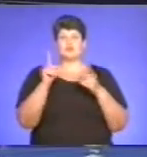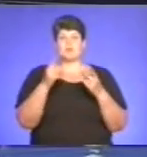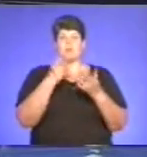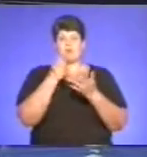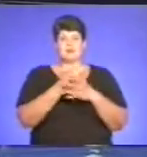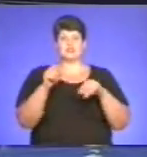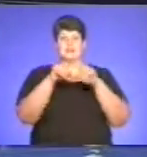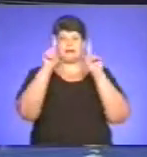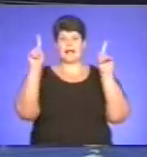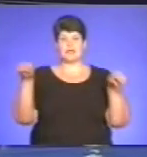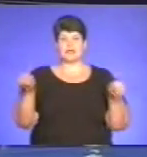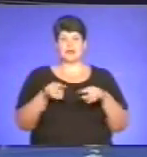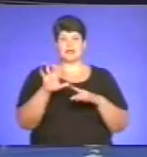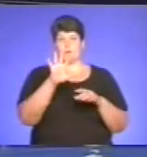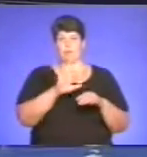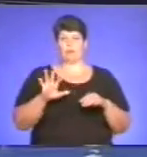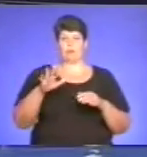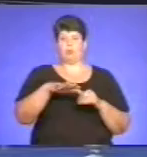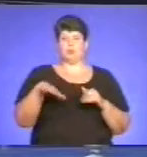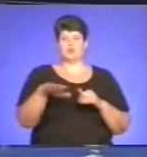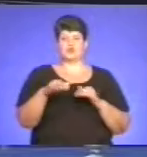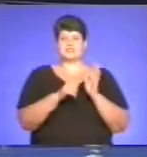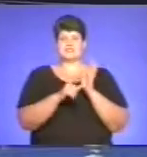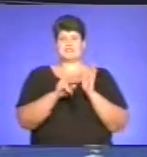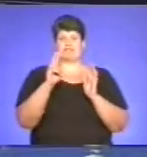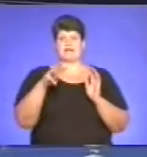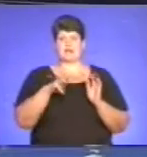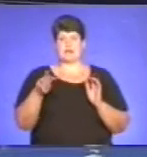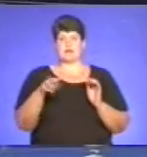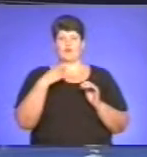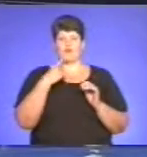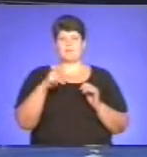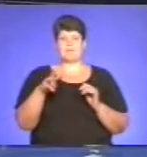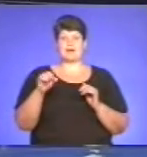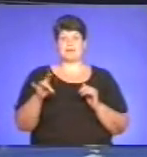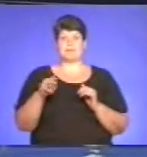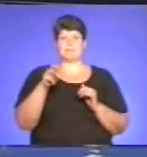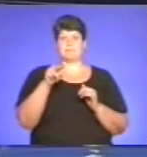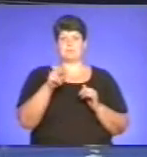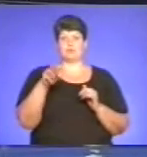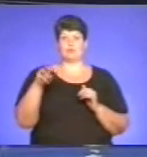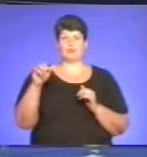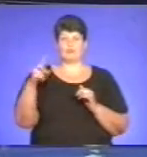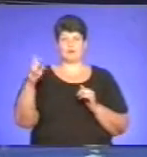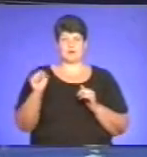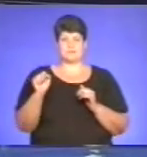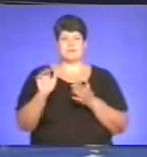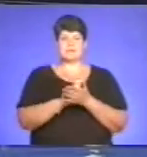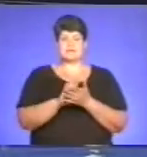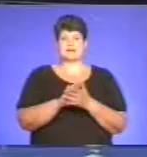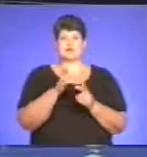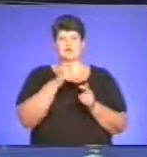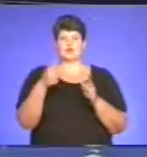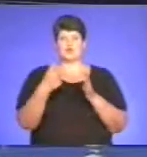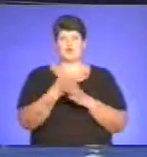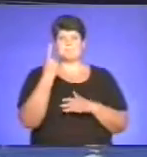на екрані площею майже 60 квадратних метрів, каже менеджер кінотеатру Петро Муха. Безкоштовні сеанси триватимуть до